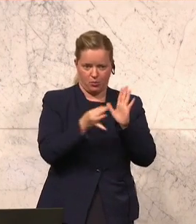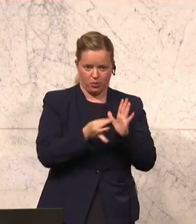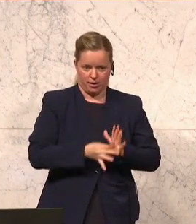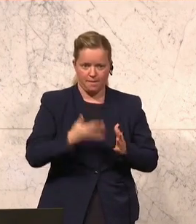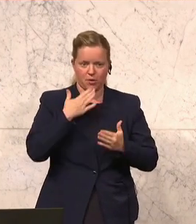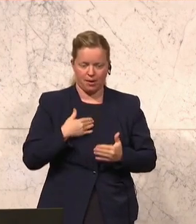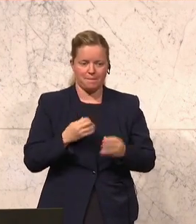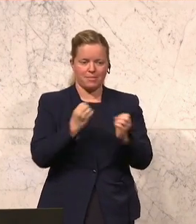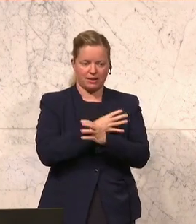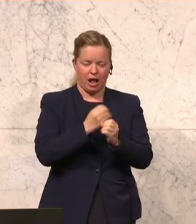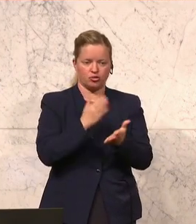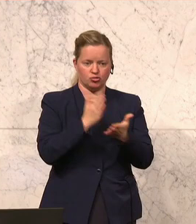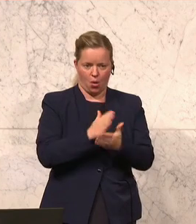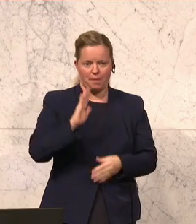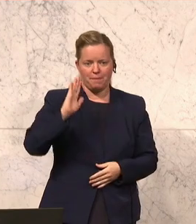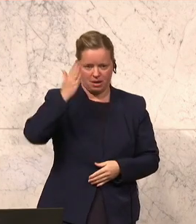medial bekannt ist.